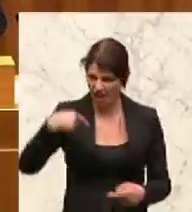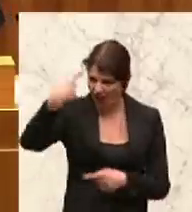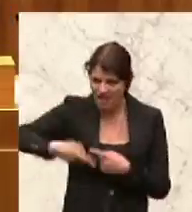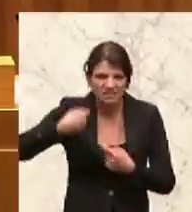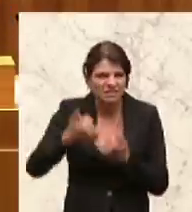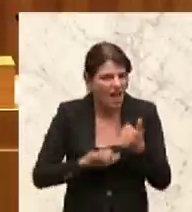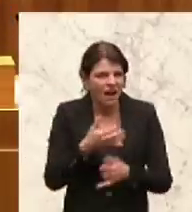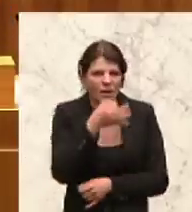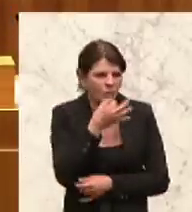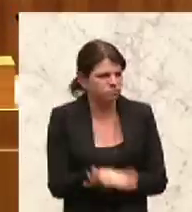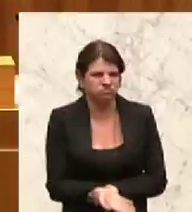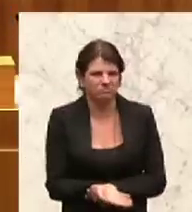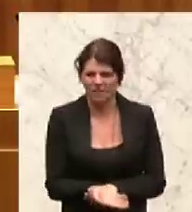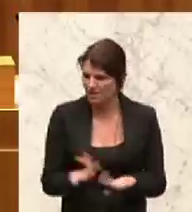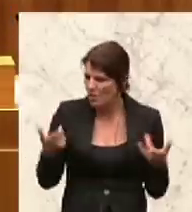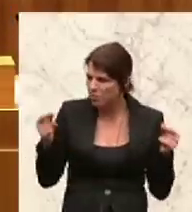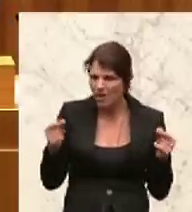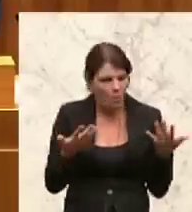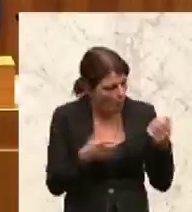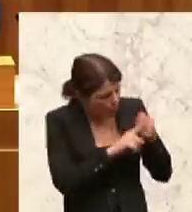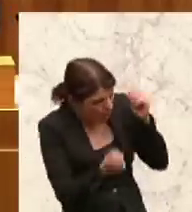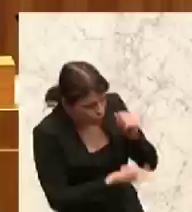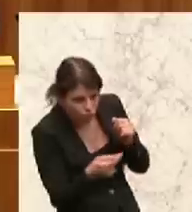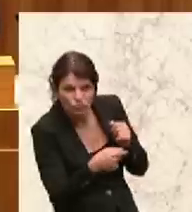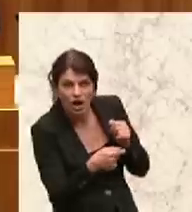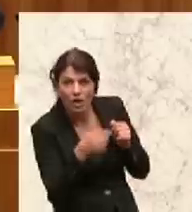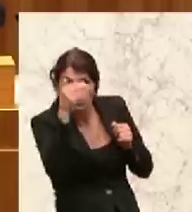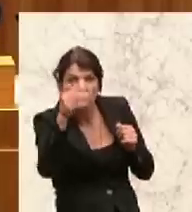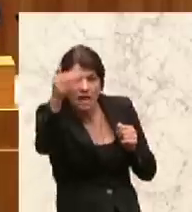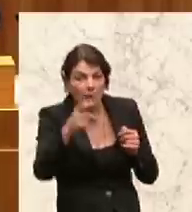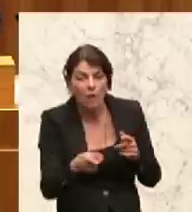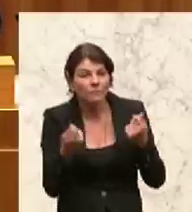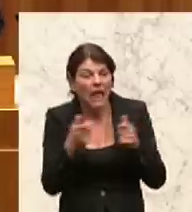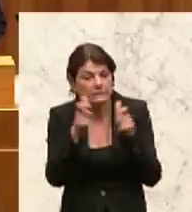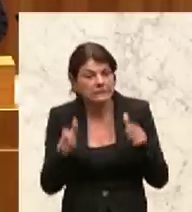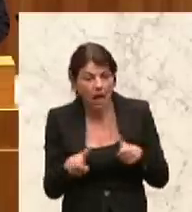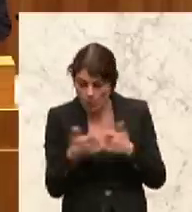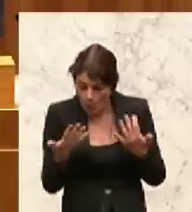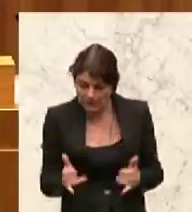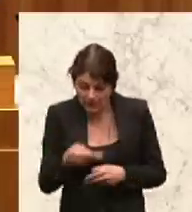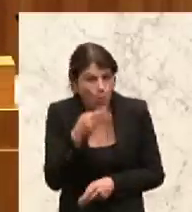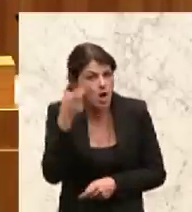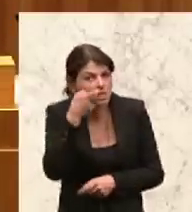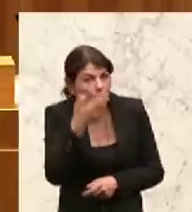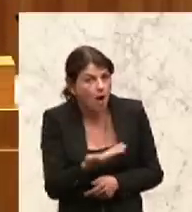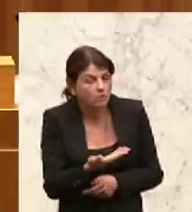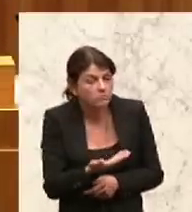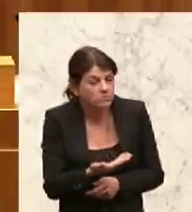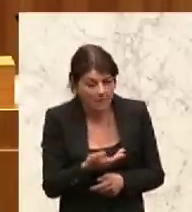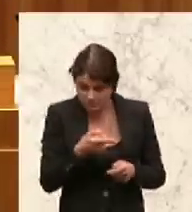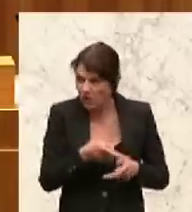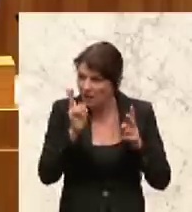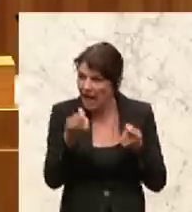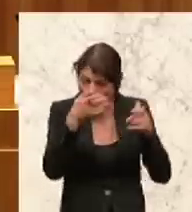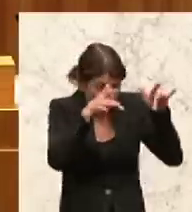zu reden. Wo also sind im Budget und in längerer Folge im Finanzrahmen die Vorsorgen getroffen, dass das auch irgendwo